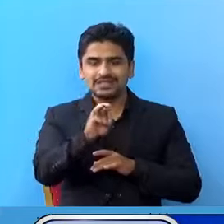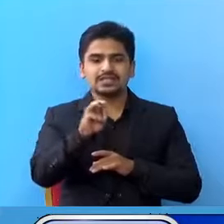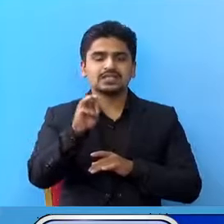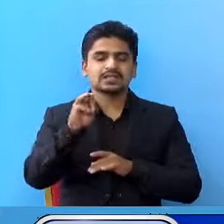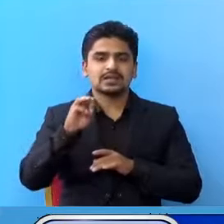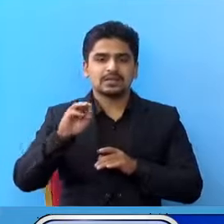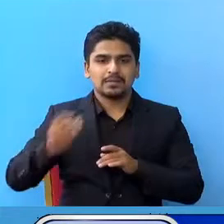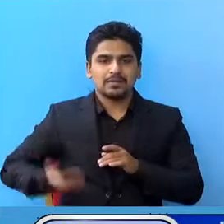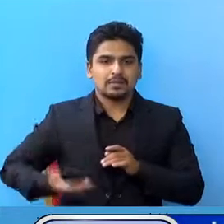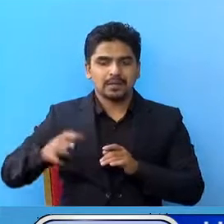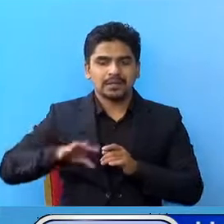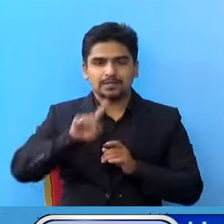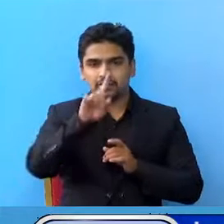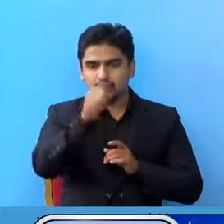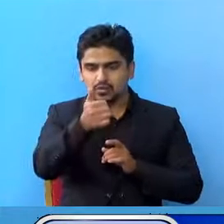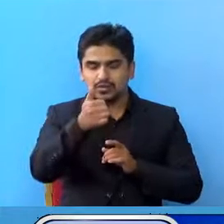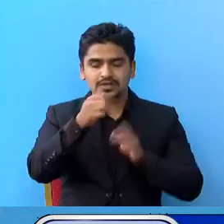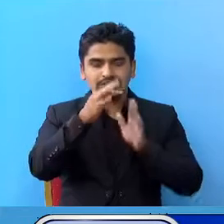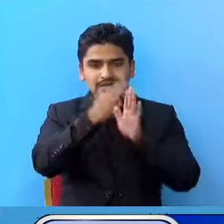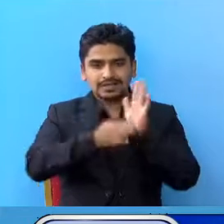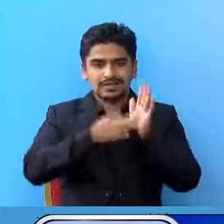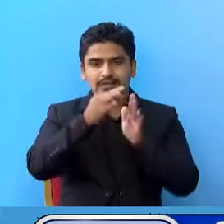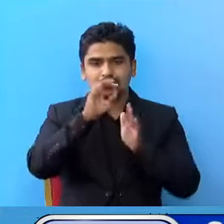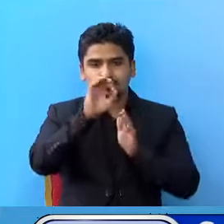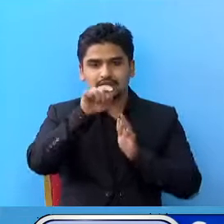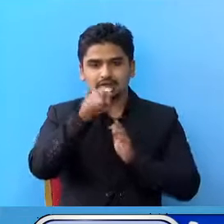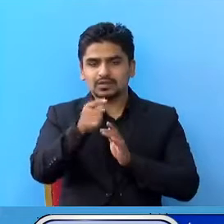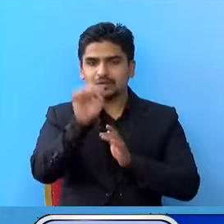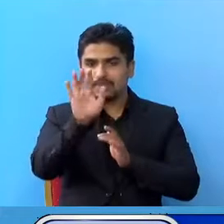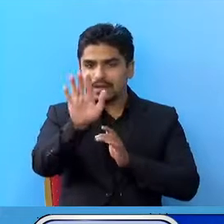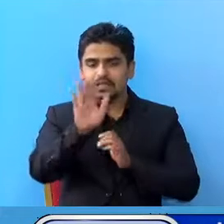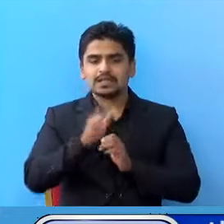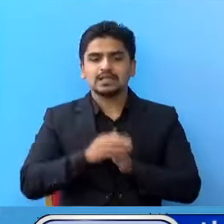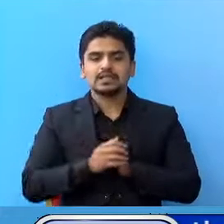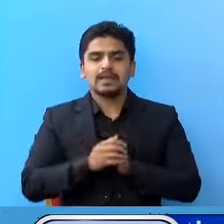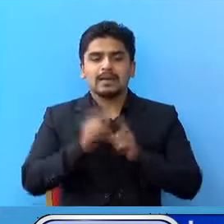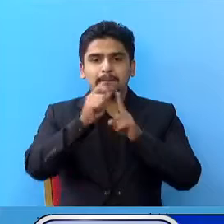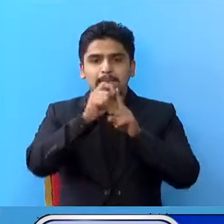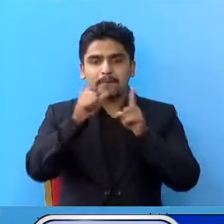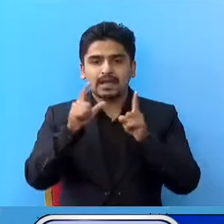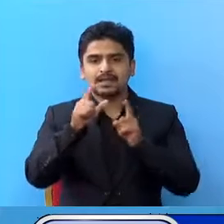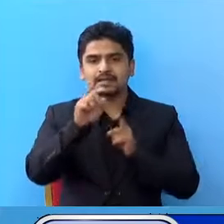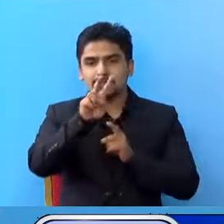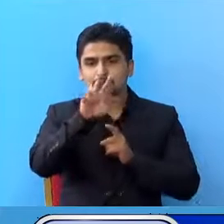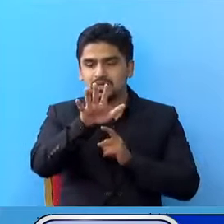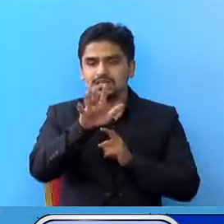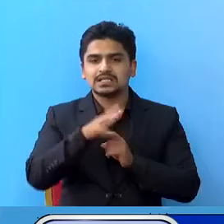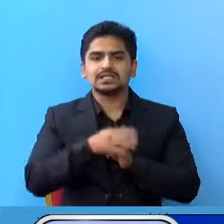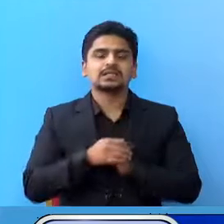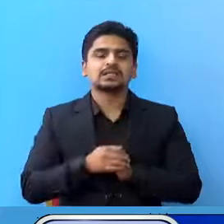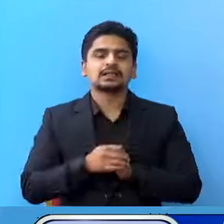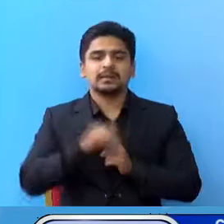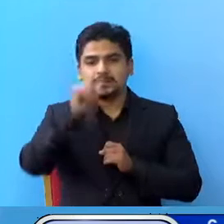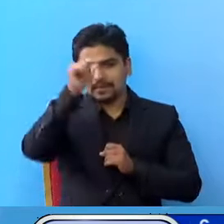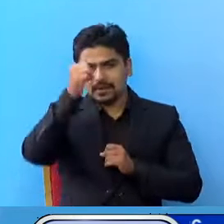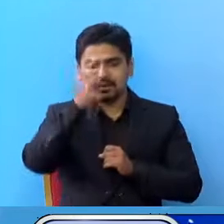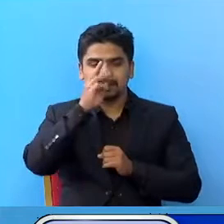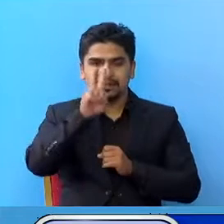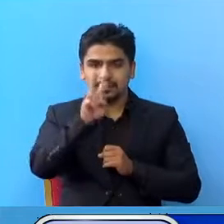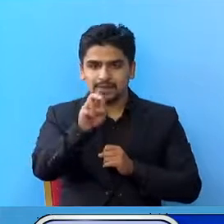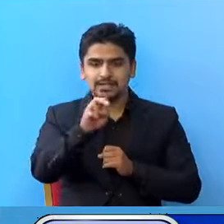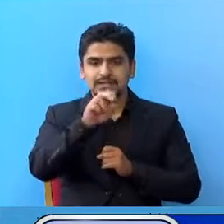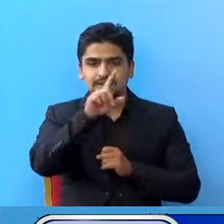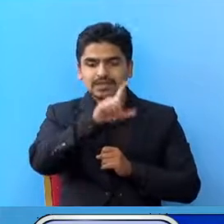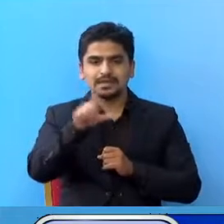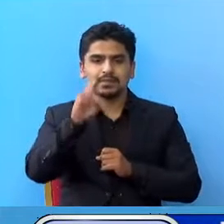बांगलादेश मां 100, स्रीलंका मां 0,05, पाकिस्तान मां 25, भारत मां 20,